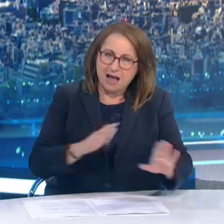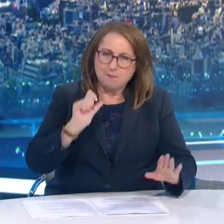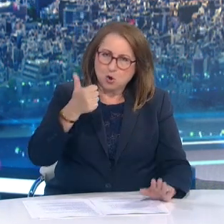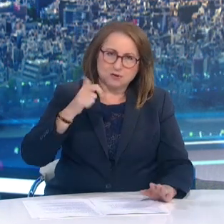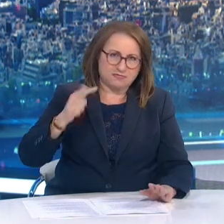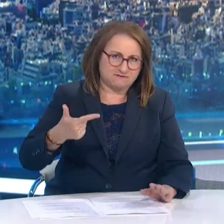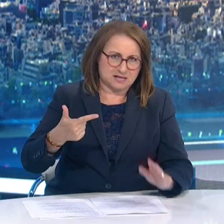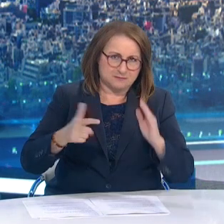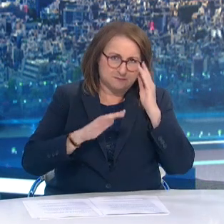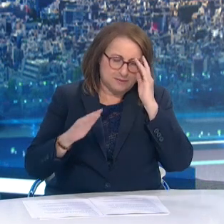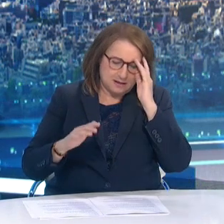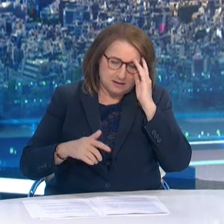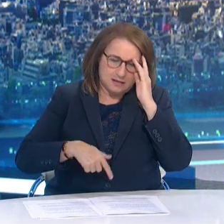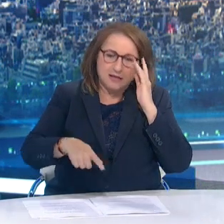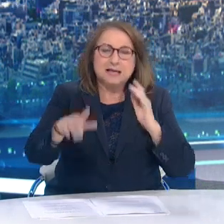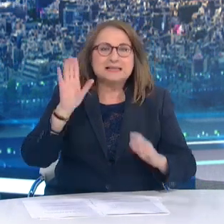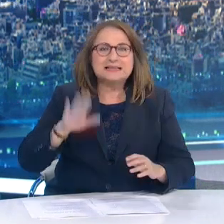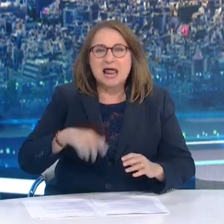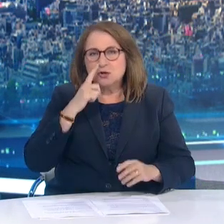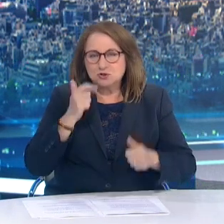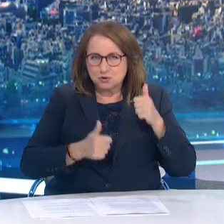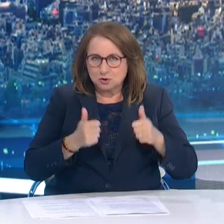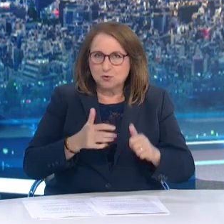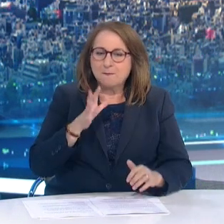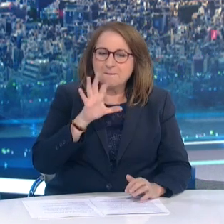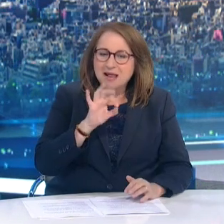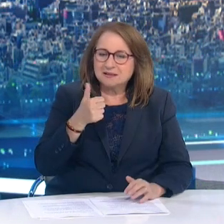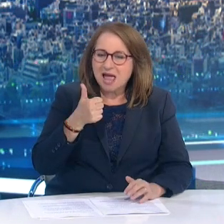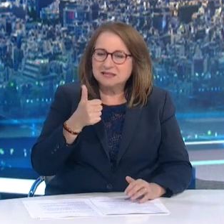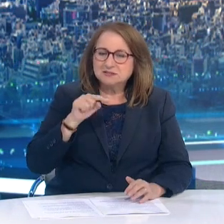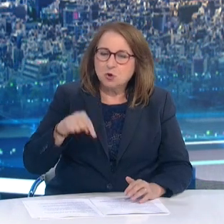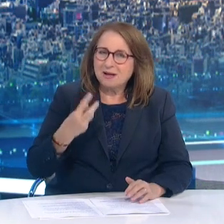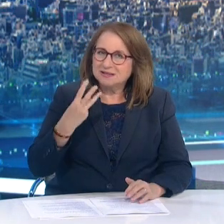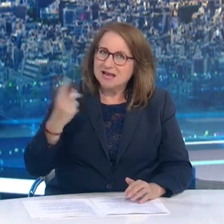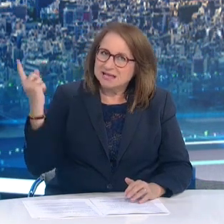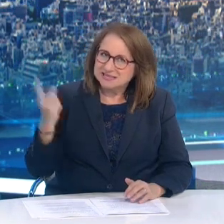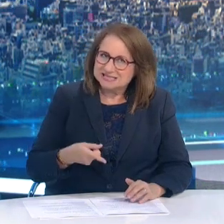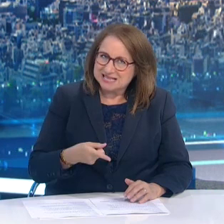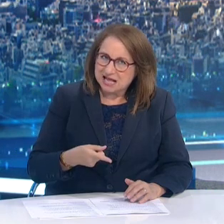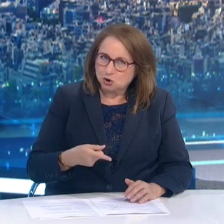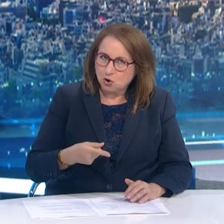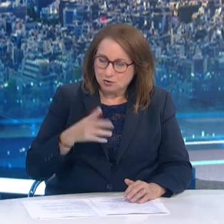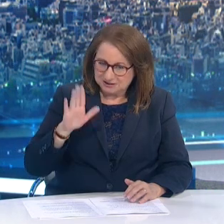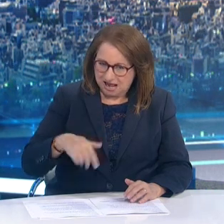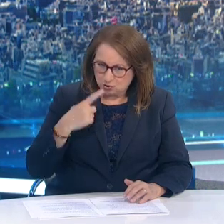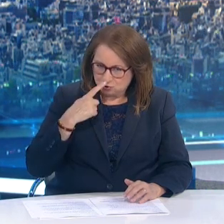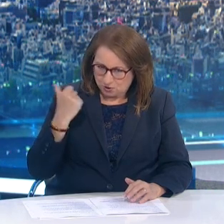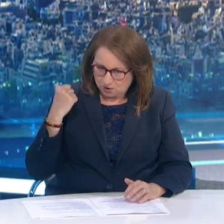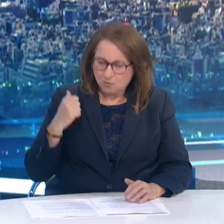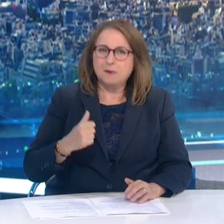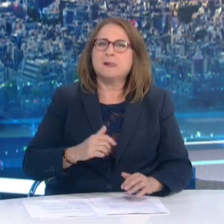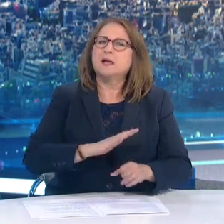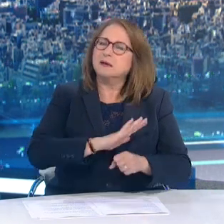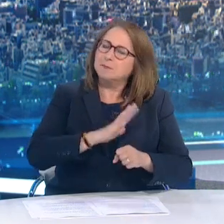τέλος Ιουνίου το 56,3% του ενήλικου πληθυσμού της χώρας ήταν μερικώς θωρακισμένοι έναντι του κορονοϊού